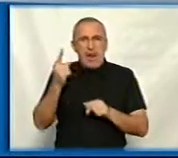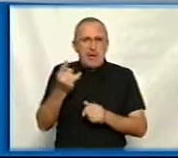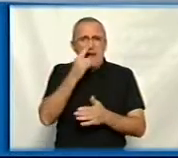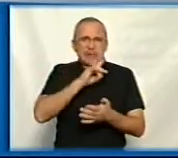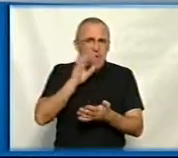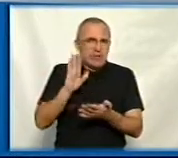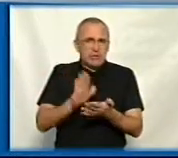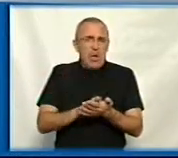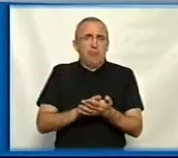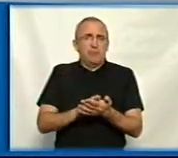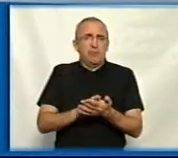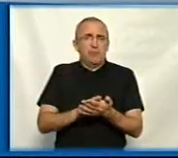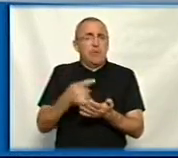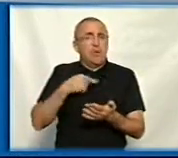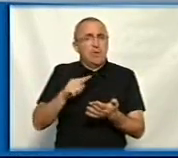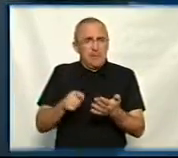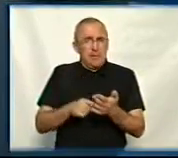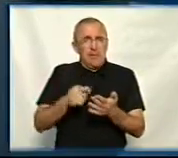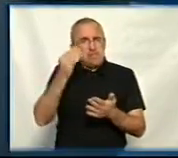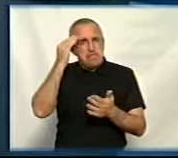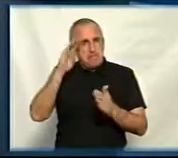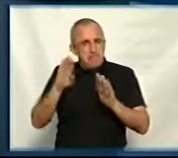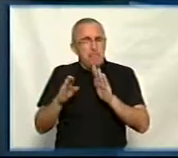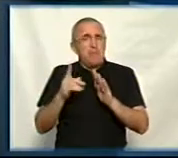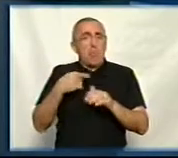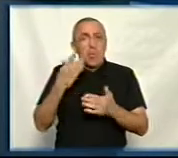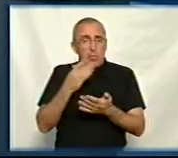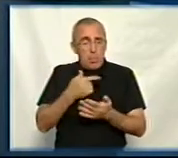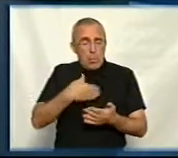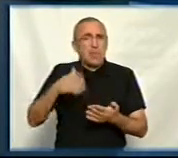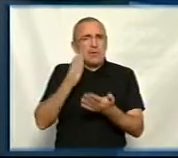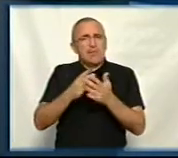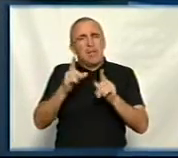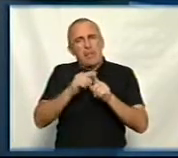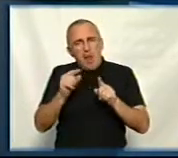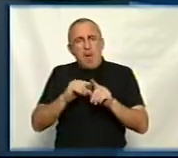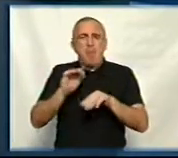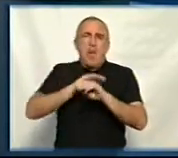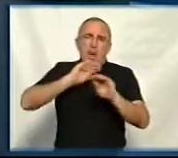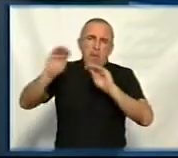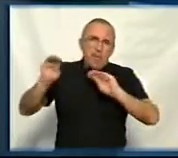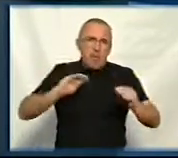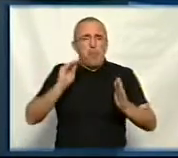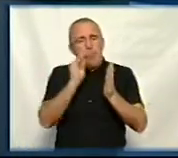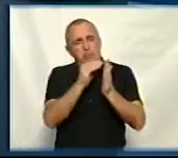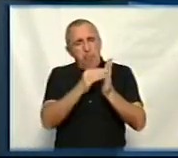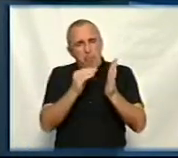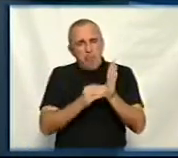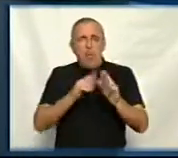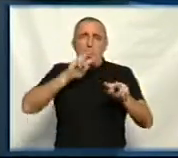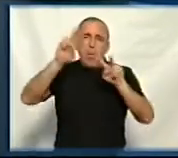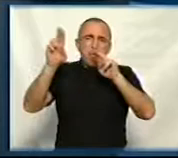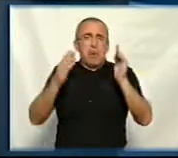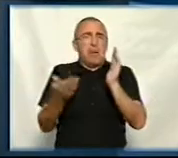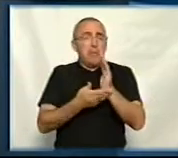назавжди? Я це питання з підтекстом одразу кажу. Тому що у нас є правила, благоустрію, депрописана, обрізка дерев.